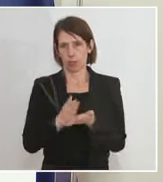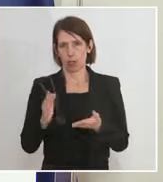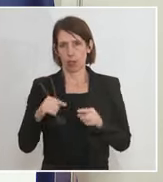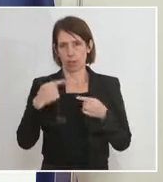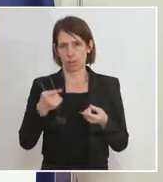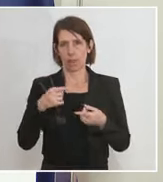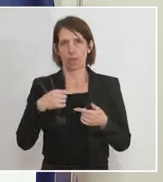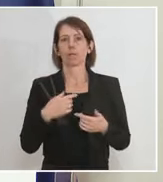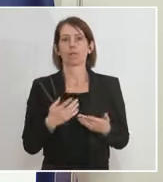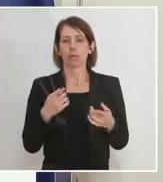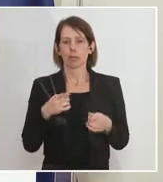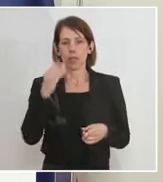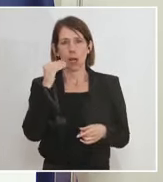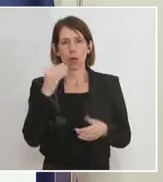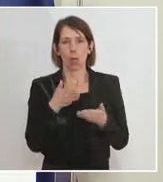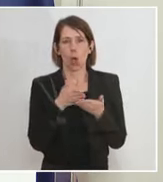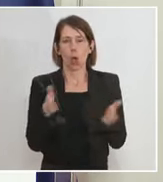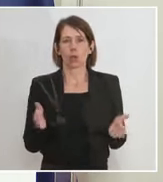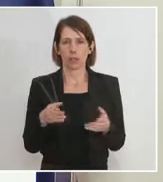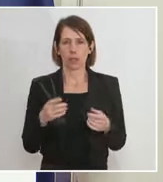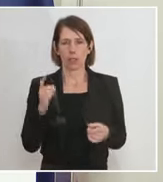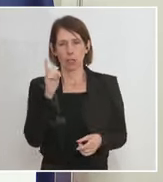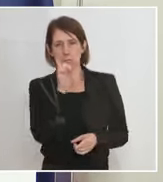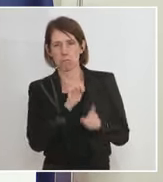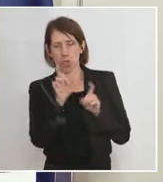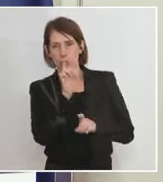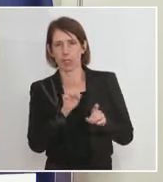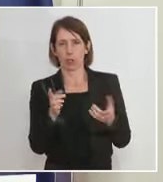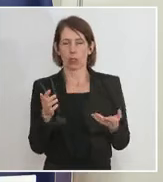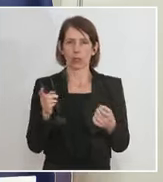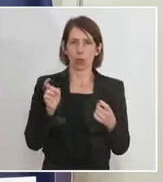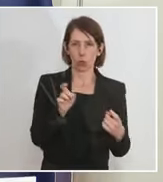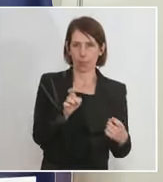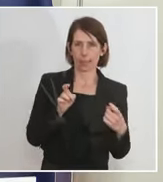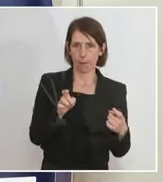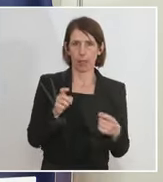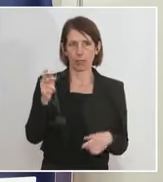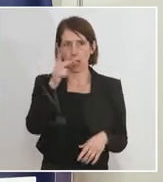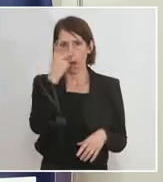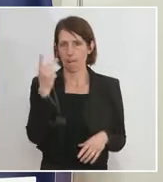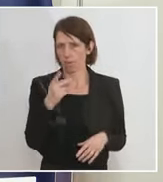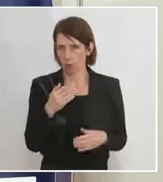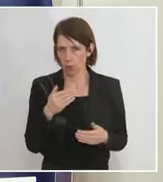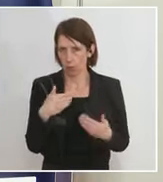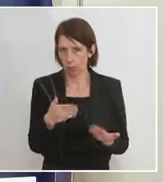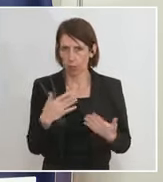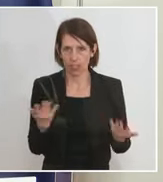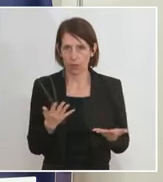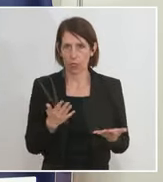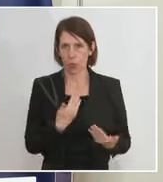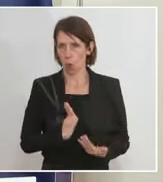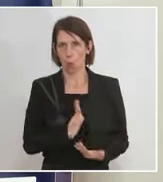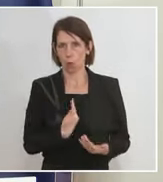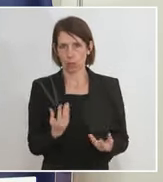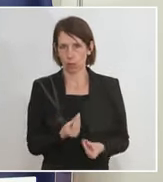Ich glaube, dass all diese öffentlichen Spekulationen und Debatten eher die Bevölkerung verunsichern, genauso wie es